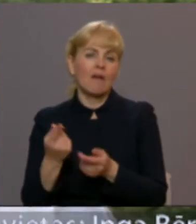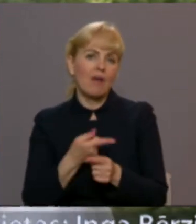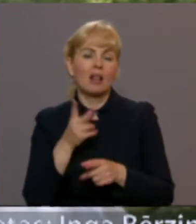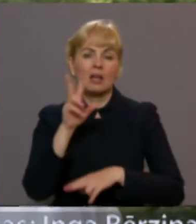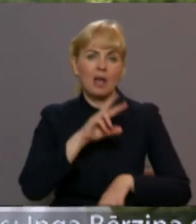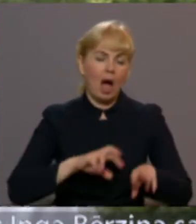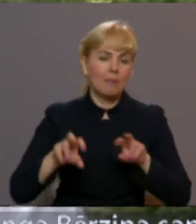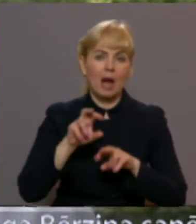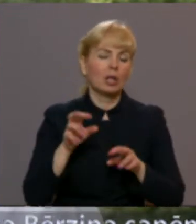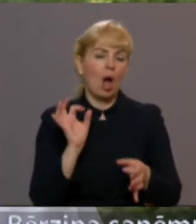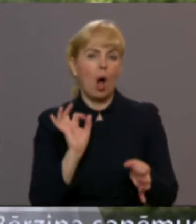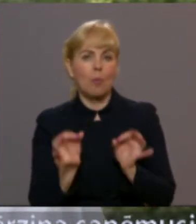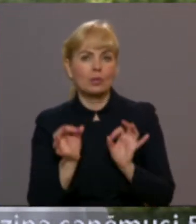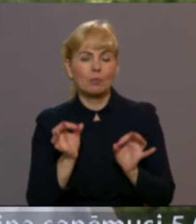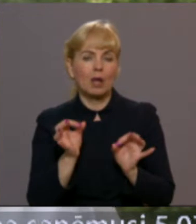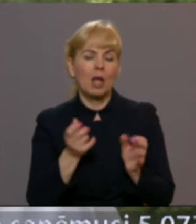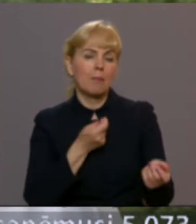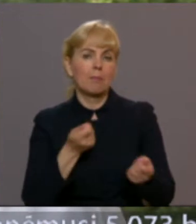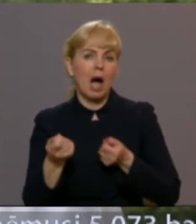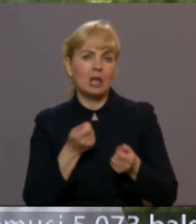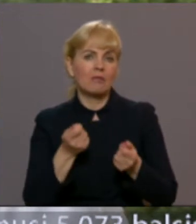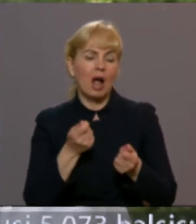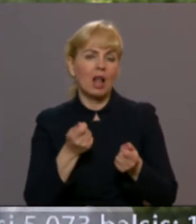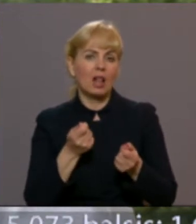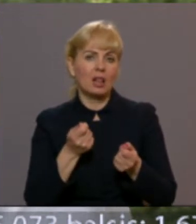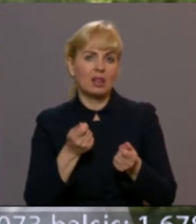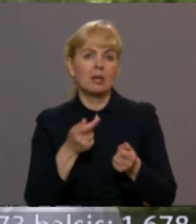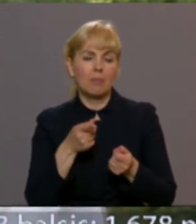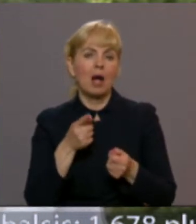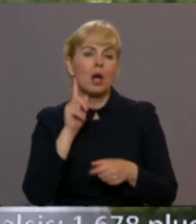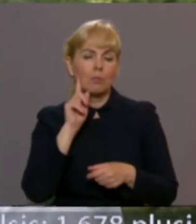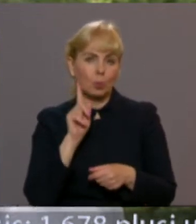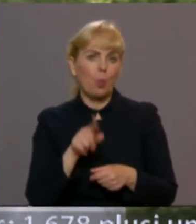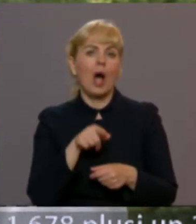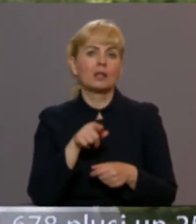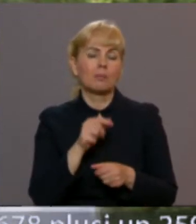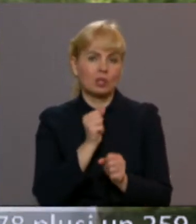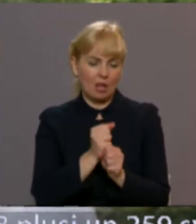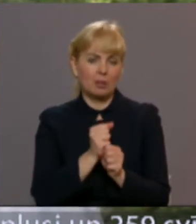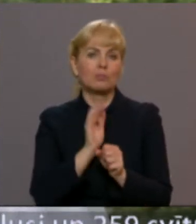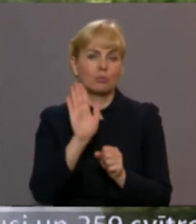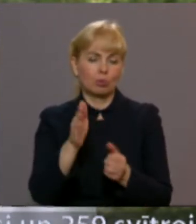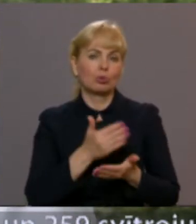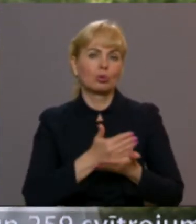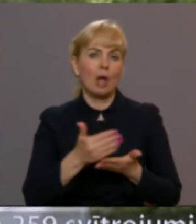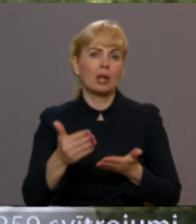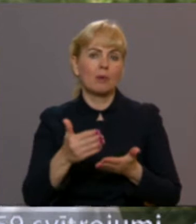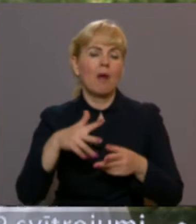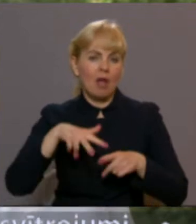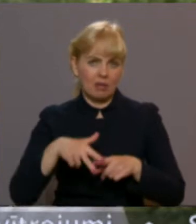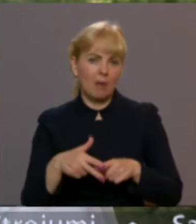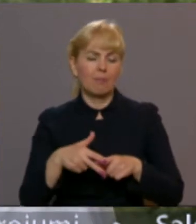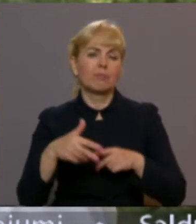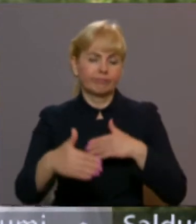tie optimālie pārvaldes modeļi. Katrā ziņā darbs tiks turpināts, nepārtrauktība tiks